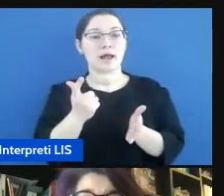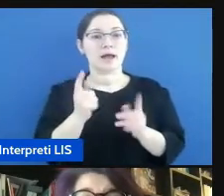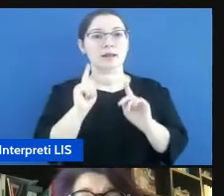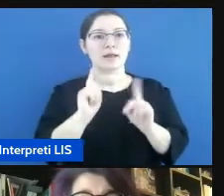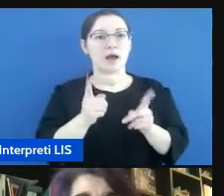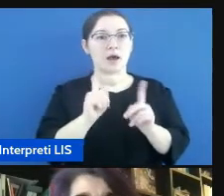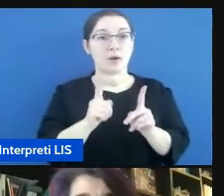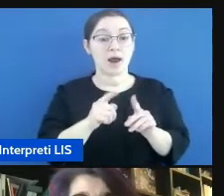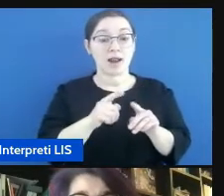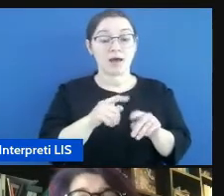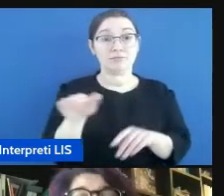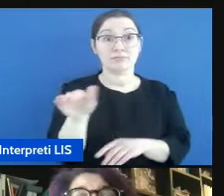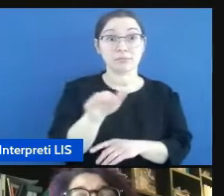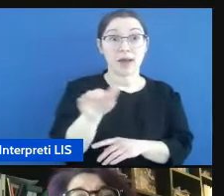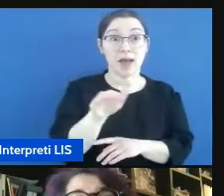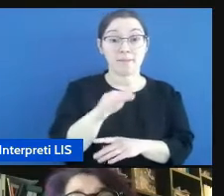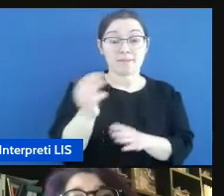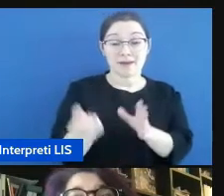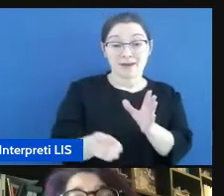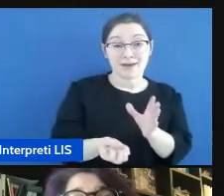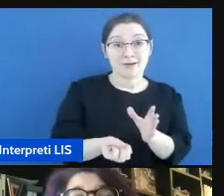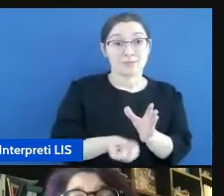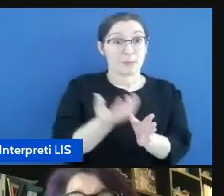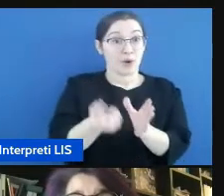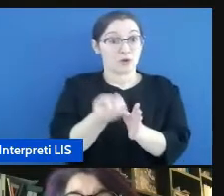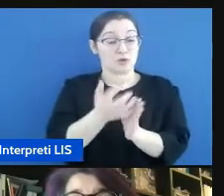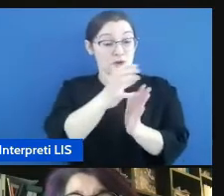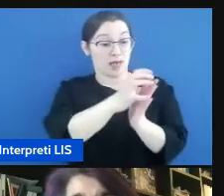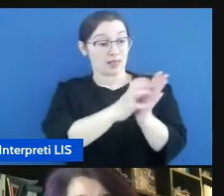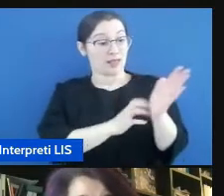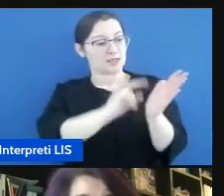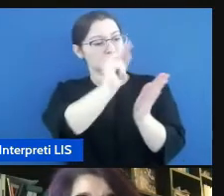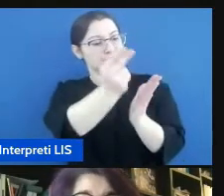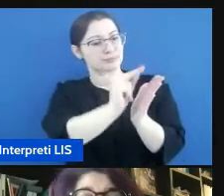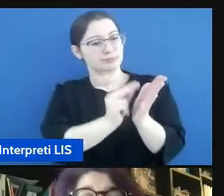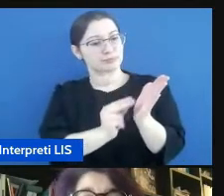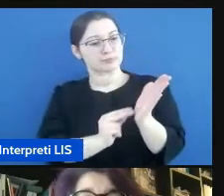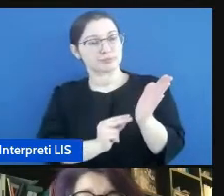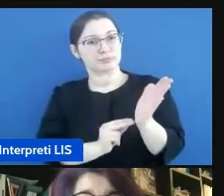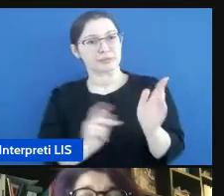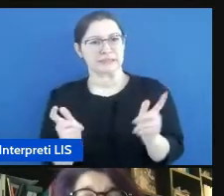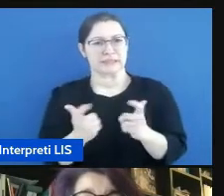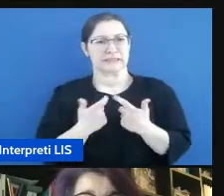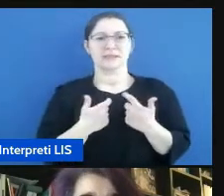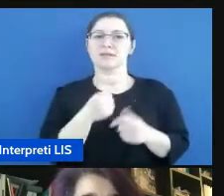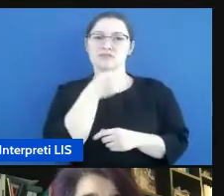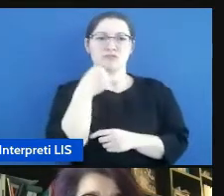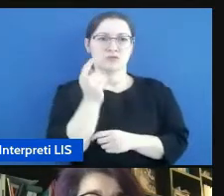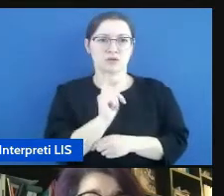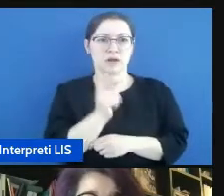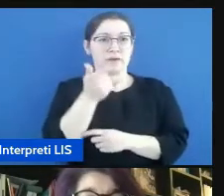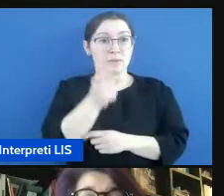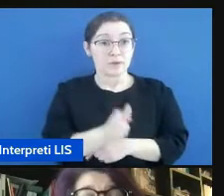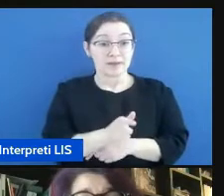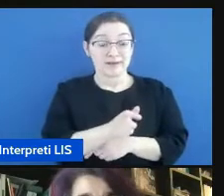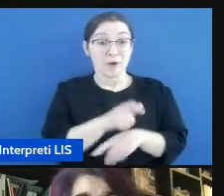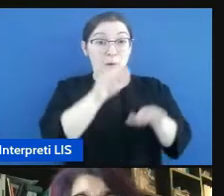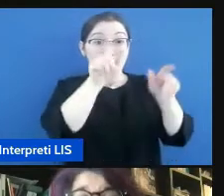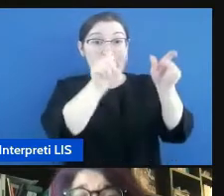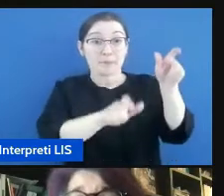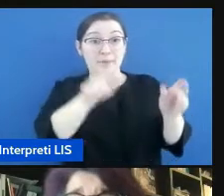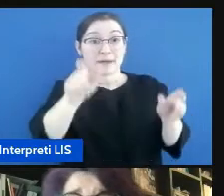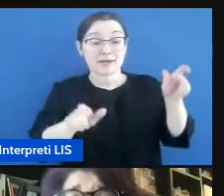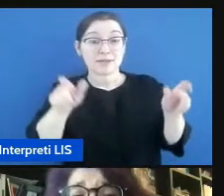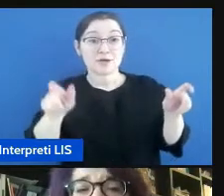testi con eccessive corruzioni. La scrittura è soprattutto espressione. Succede che queste persone arrivano, vai